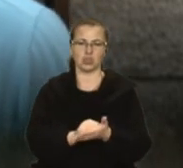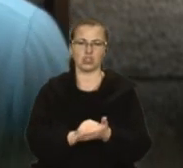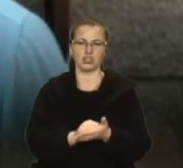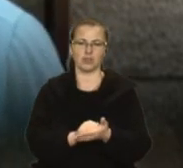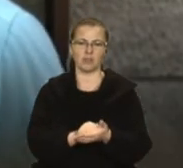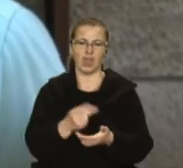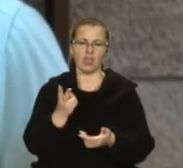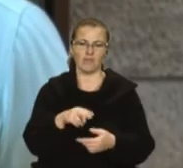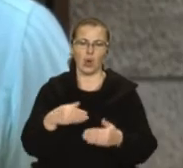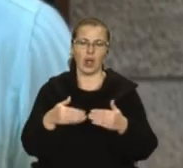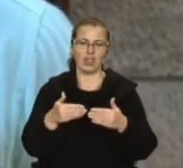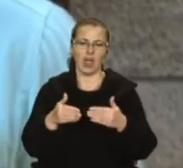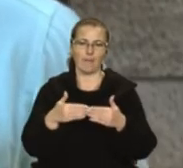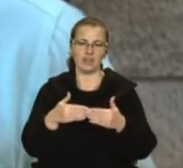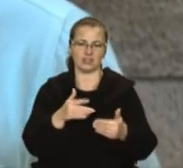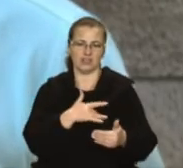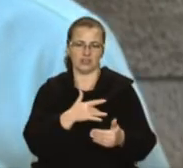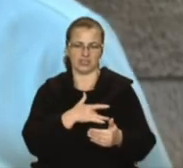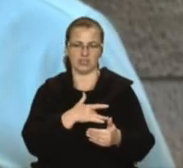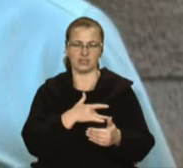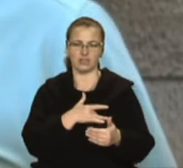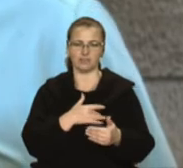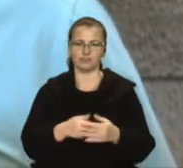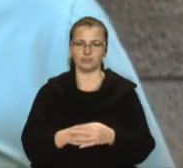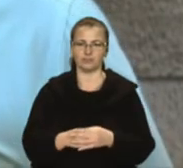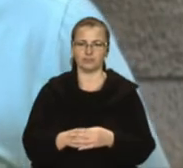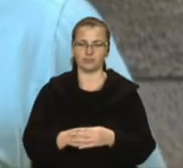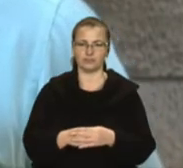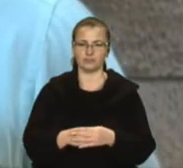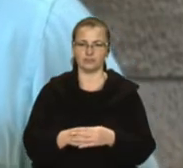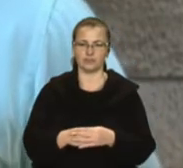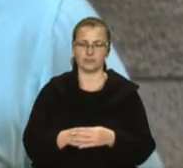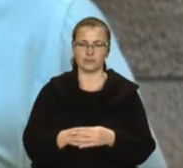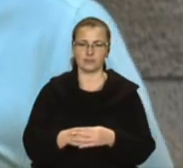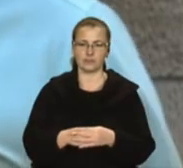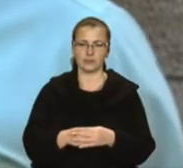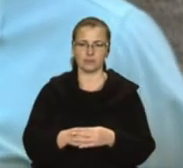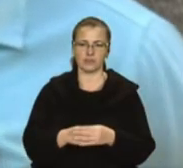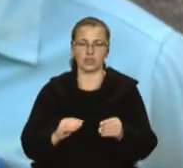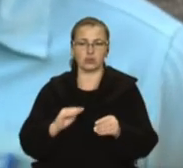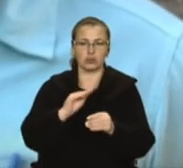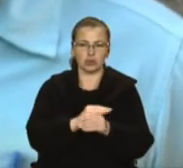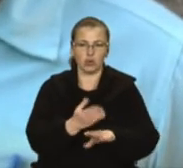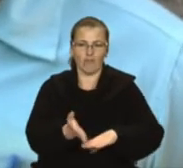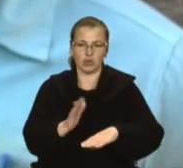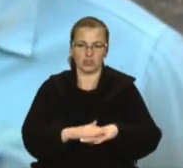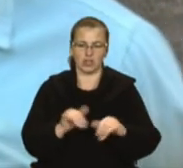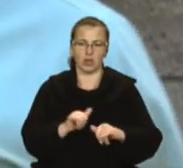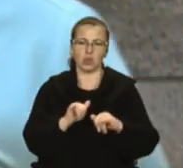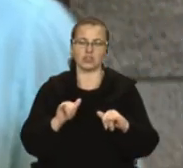ураженням двох клапанів серця, мітрального і аортального клапанів. І як вже додаткове ускладнення